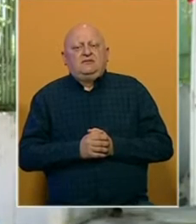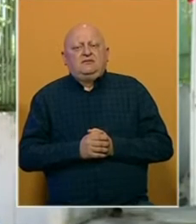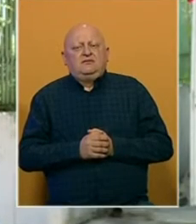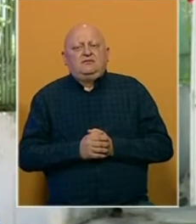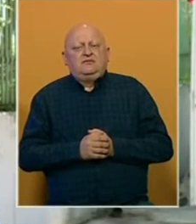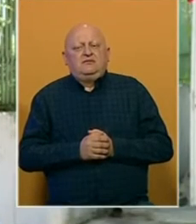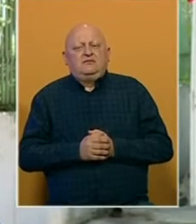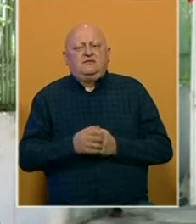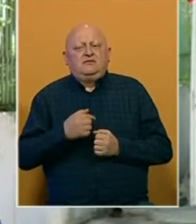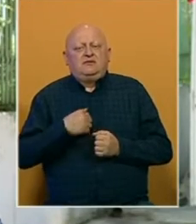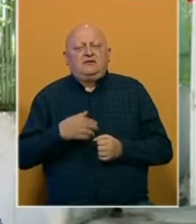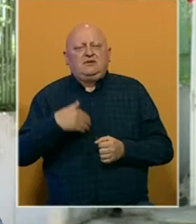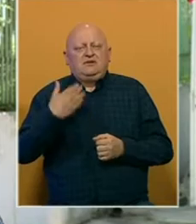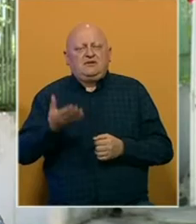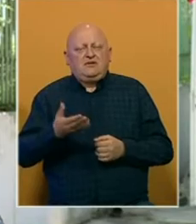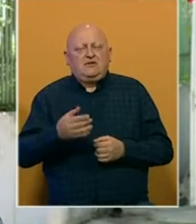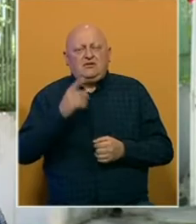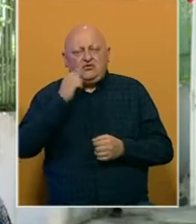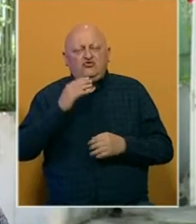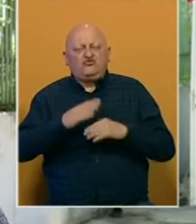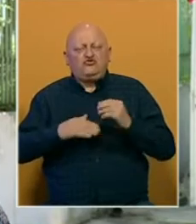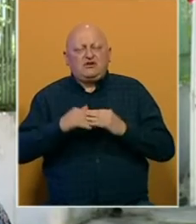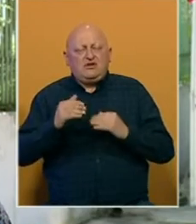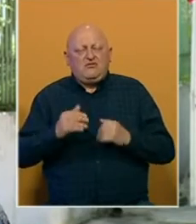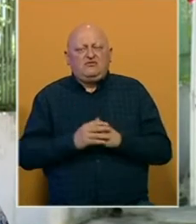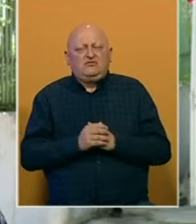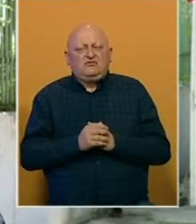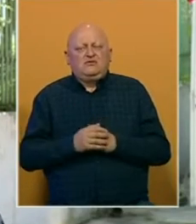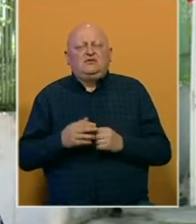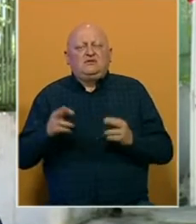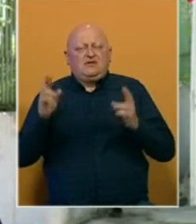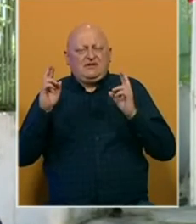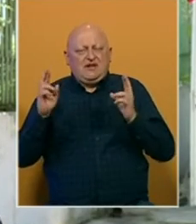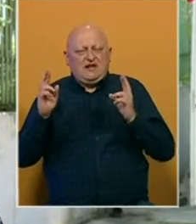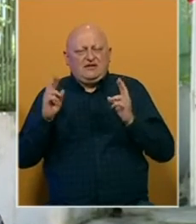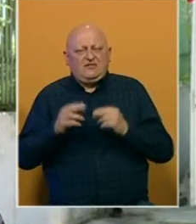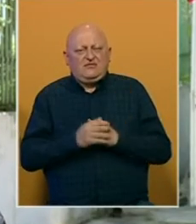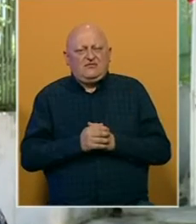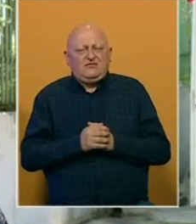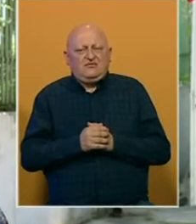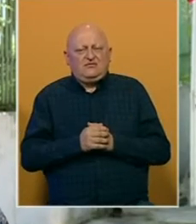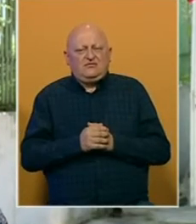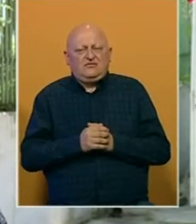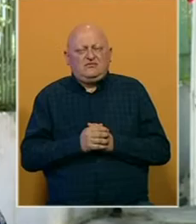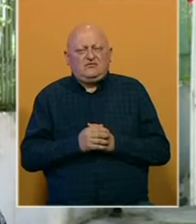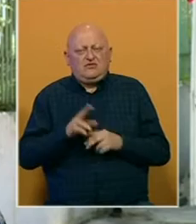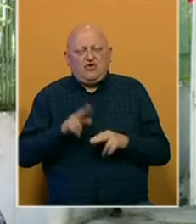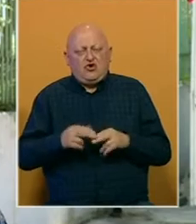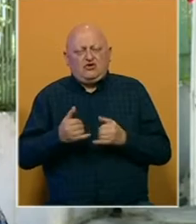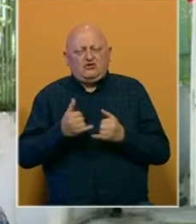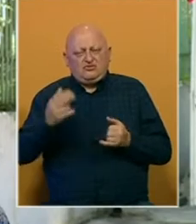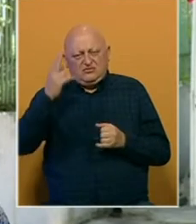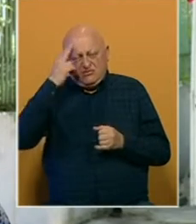Dosta davalca ljudi su zadovoljni nadamo se da će i ostali građani